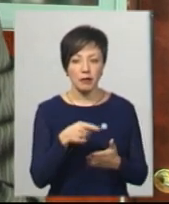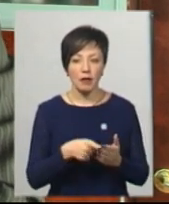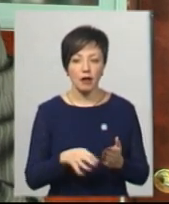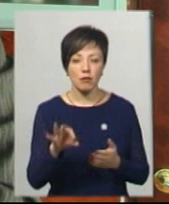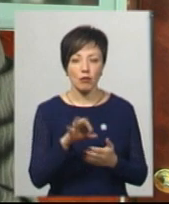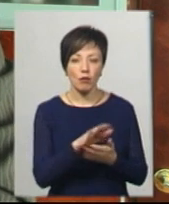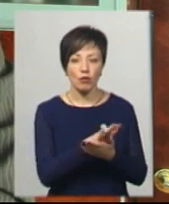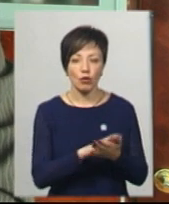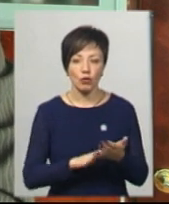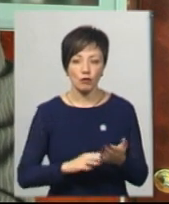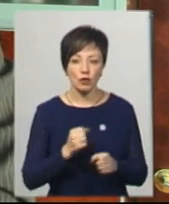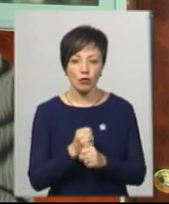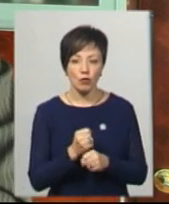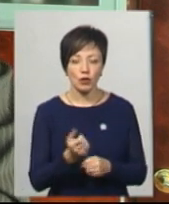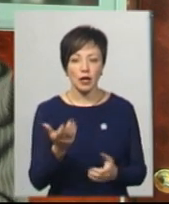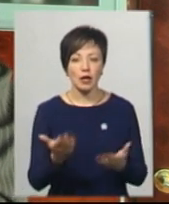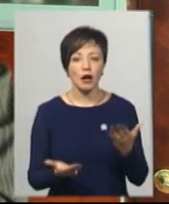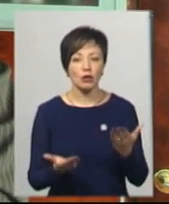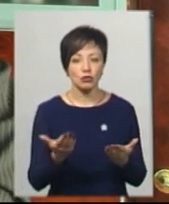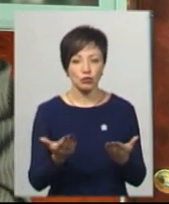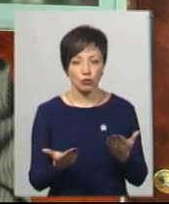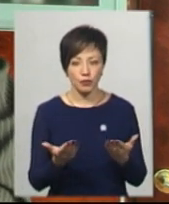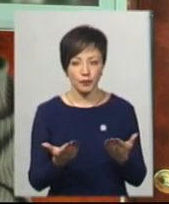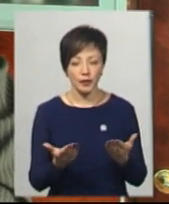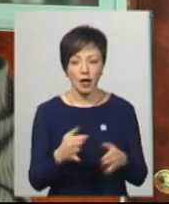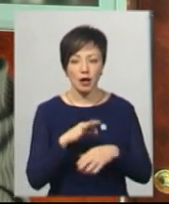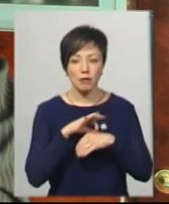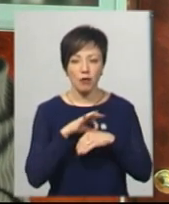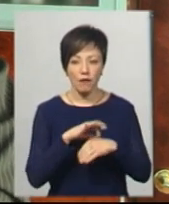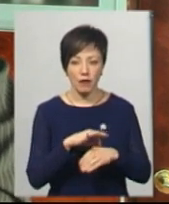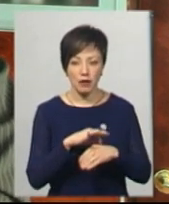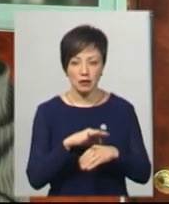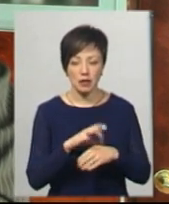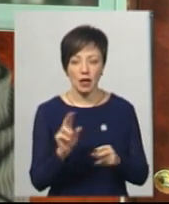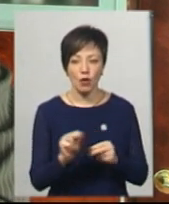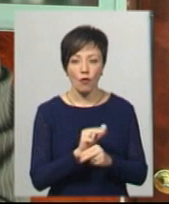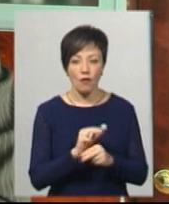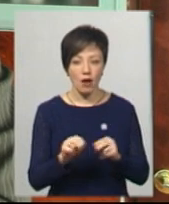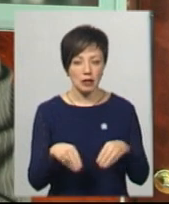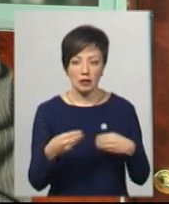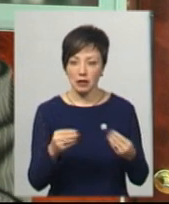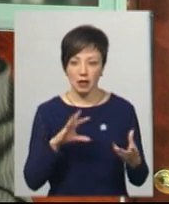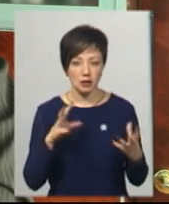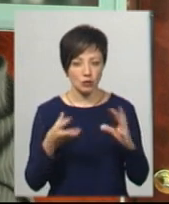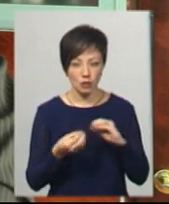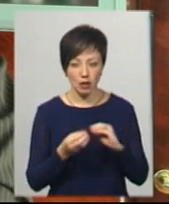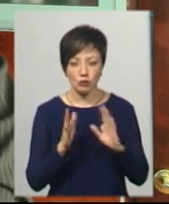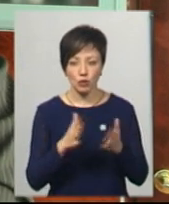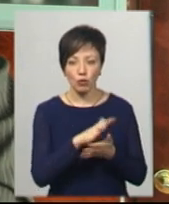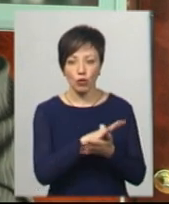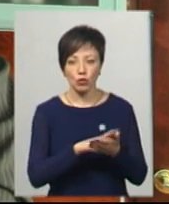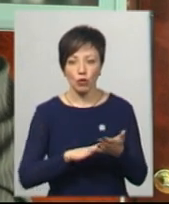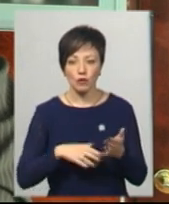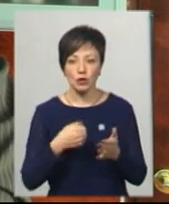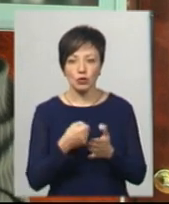продовження їх роботи. Якщо ж проведене лікування не десь з результатів, то воно буде продовжено